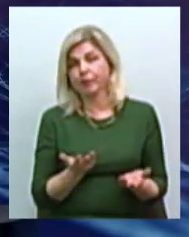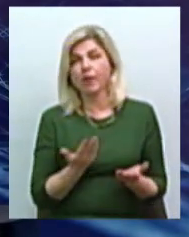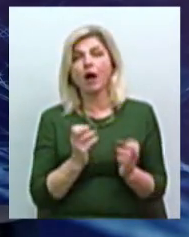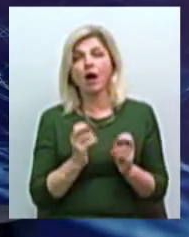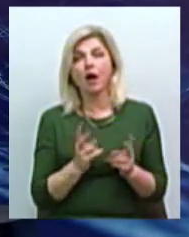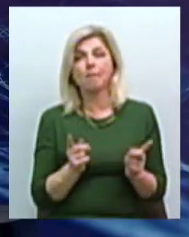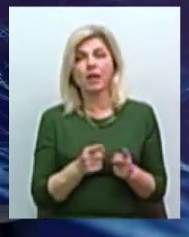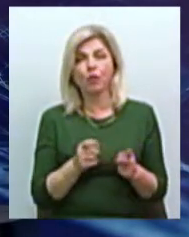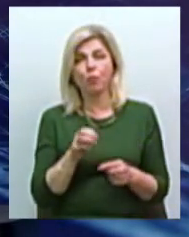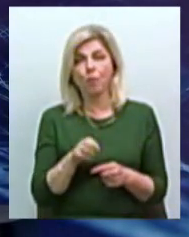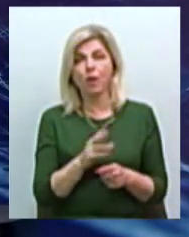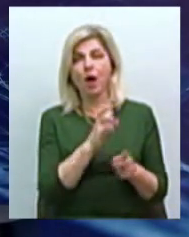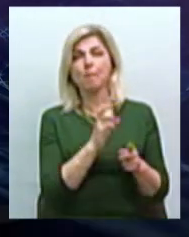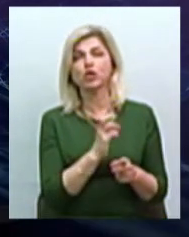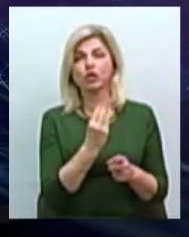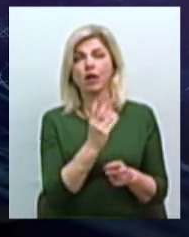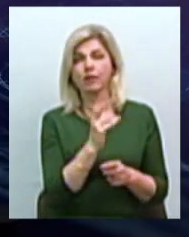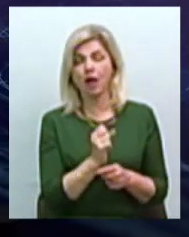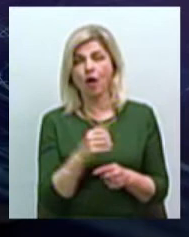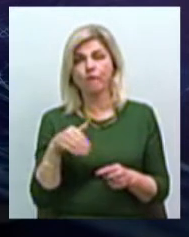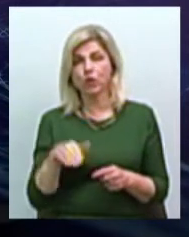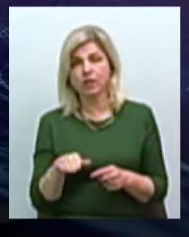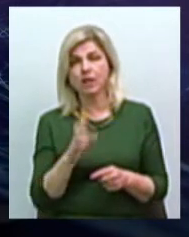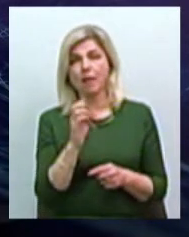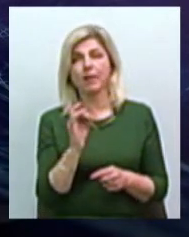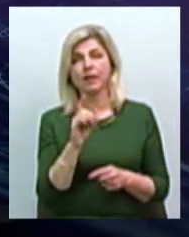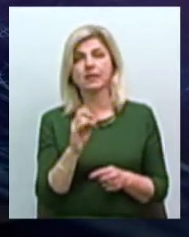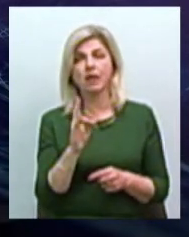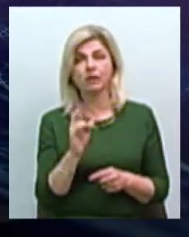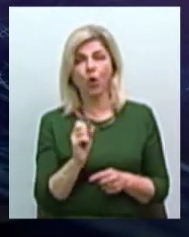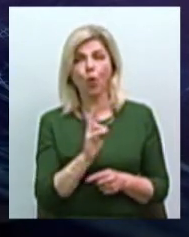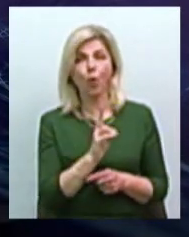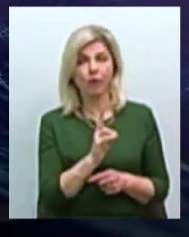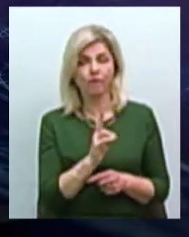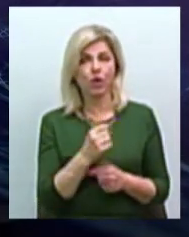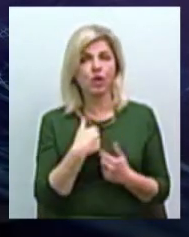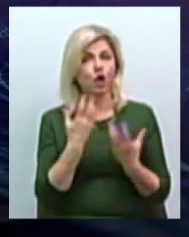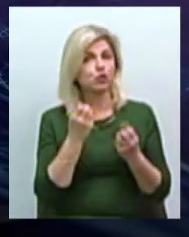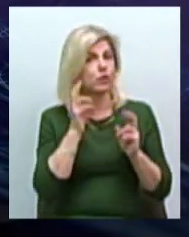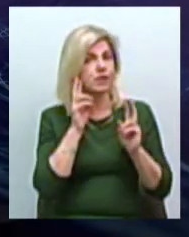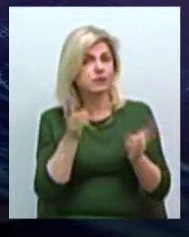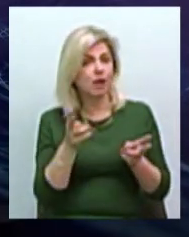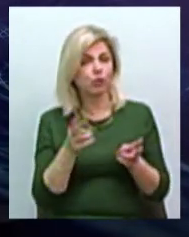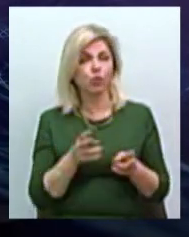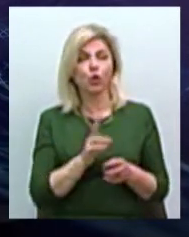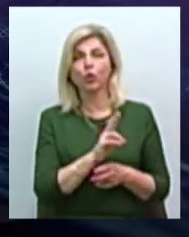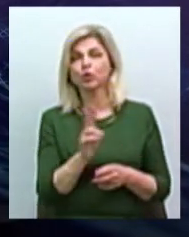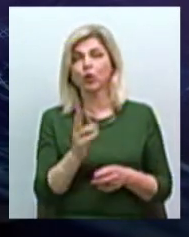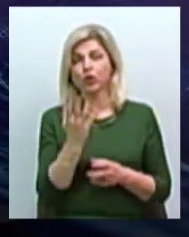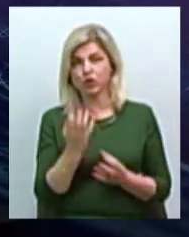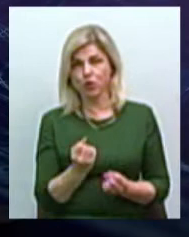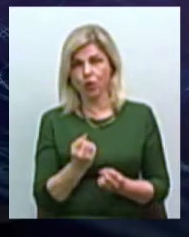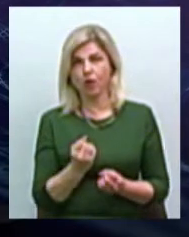слухали Баштанку, Вознесен, Березанка, Коблєва. Так. Я не знаю, ми ще, хто ще